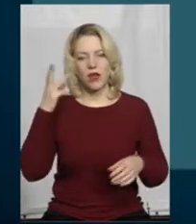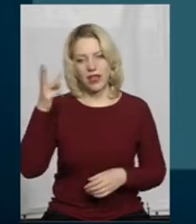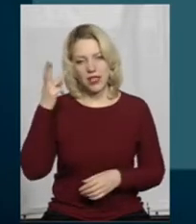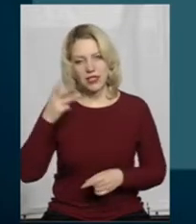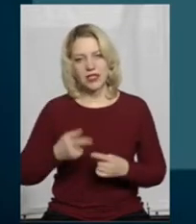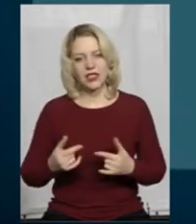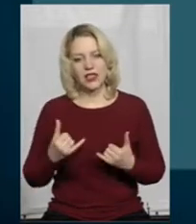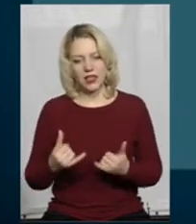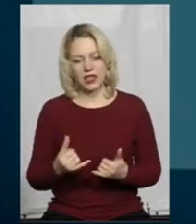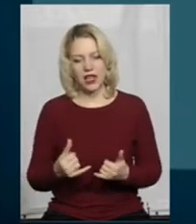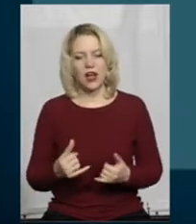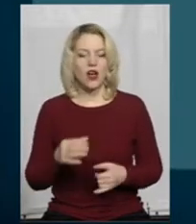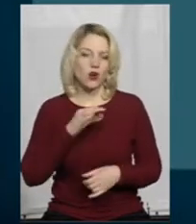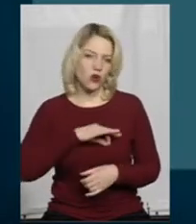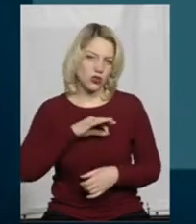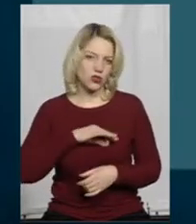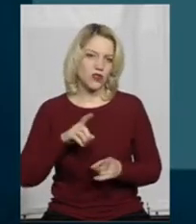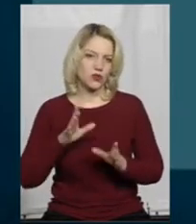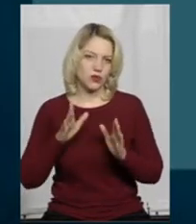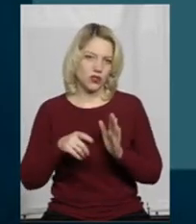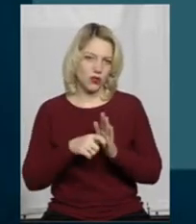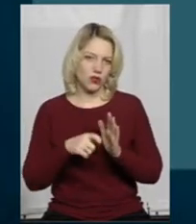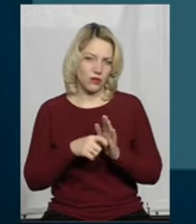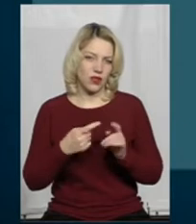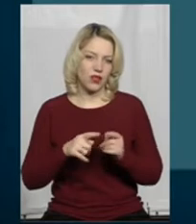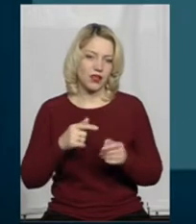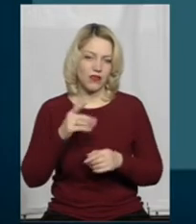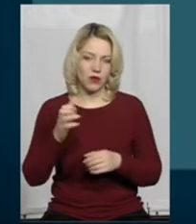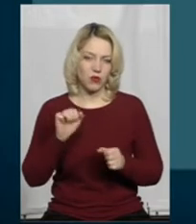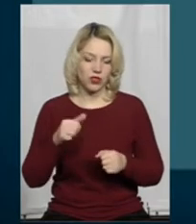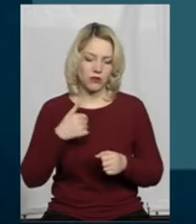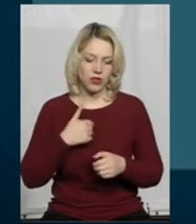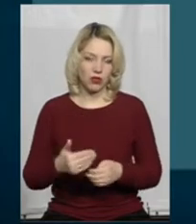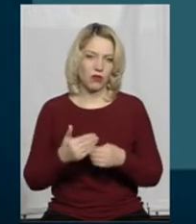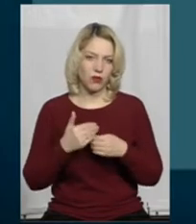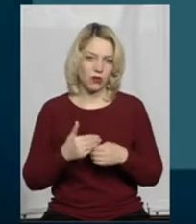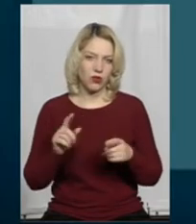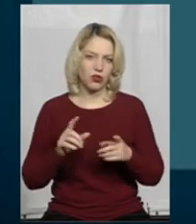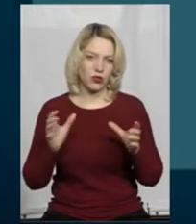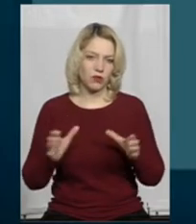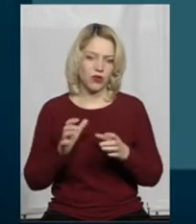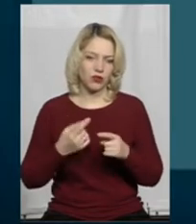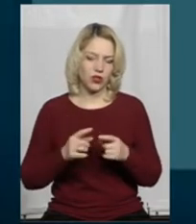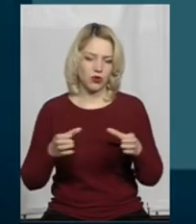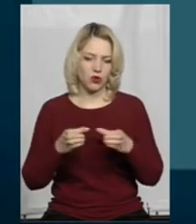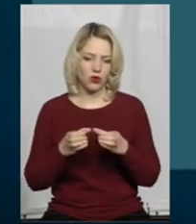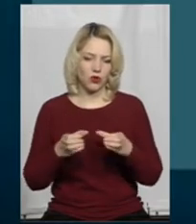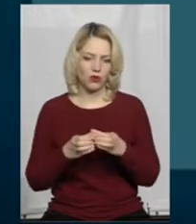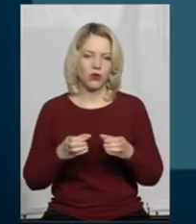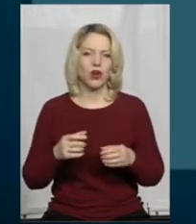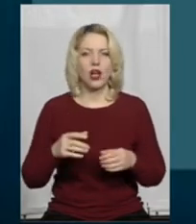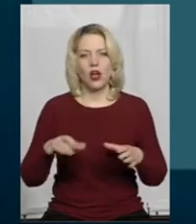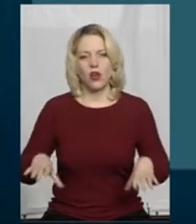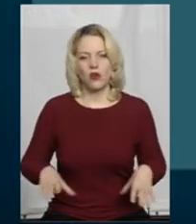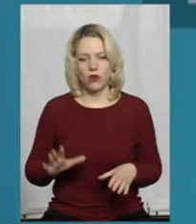Для користування. Щоб тільки кормили. Ви можете мені дуже допомогти, щоб зберегти цю групу коней, а не вбити набоїв і не